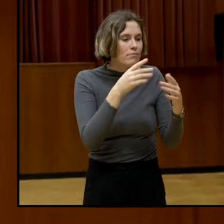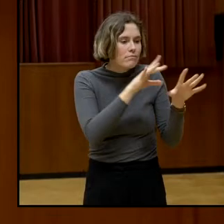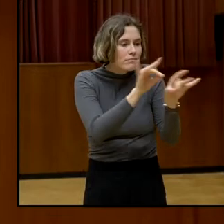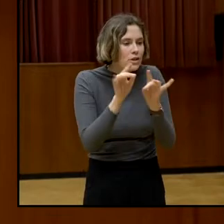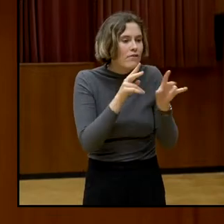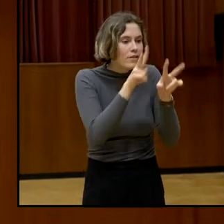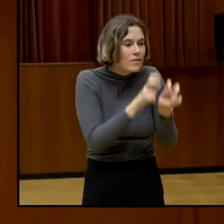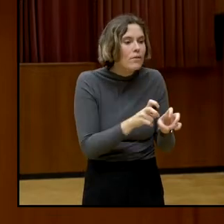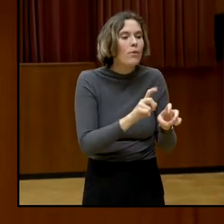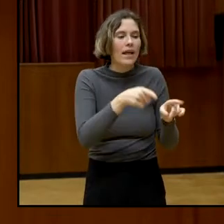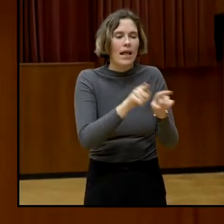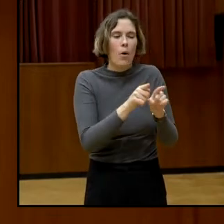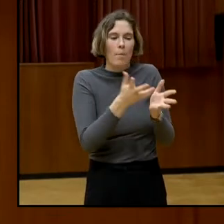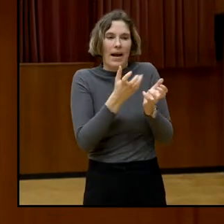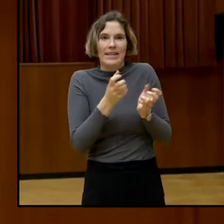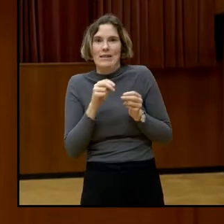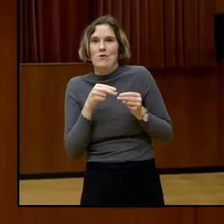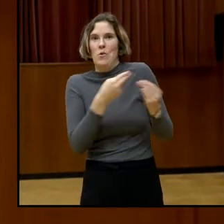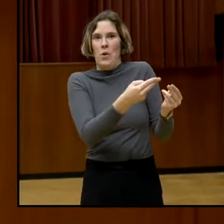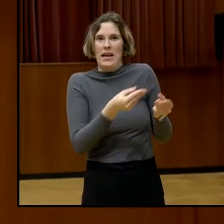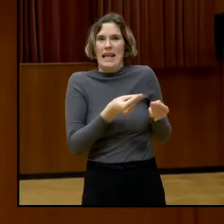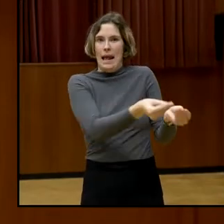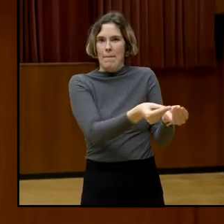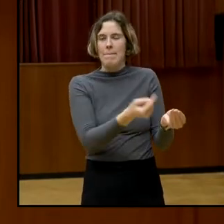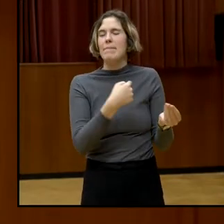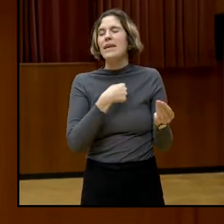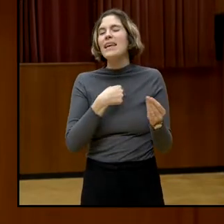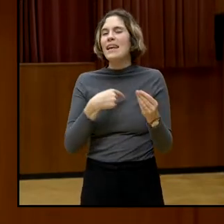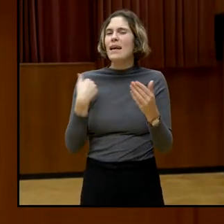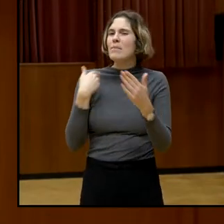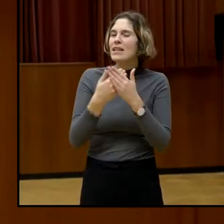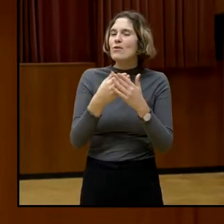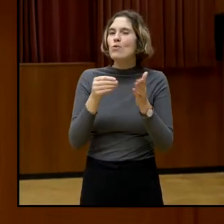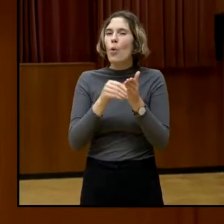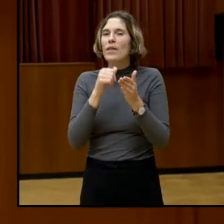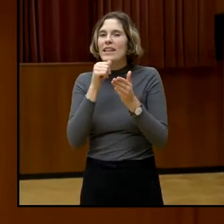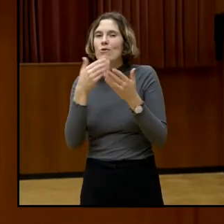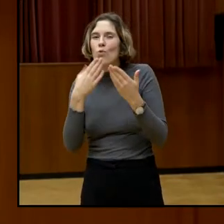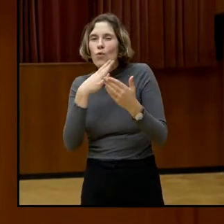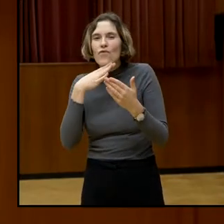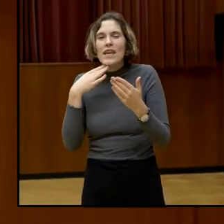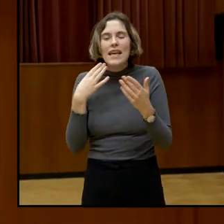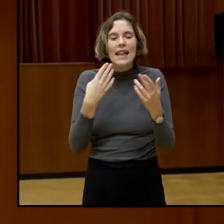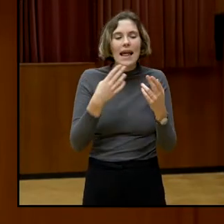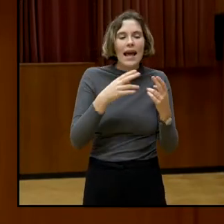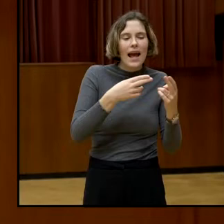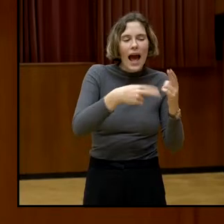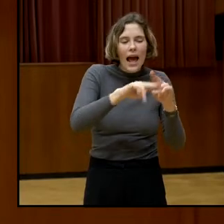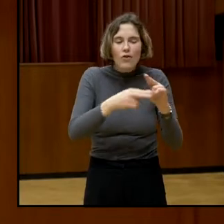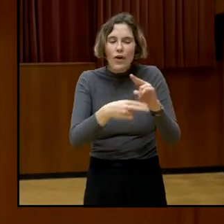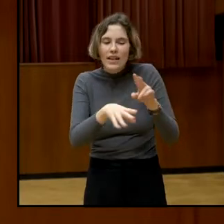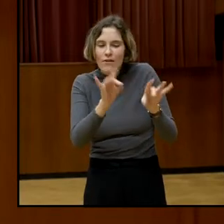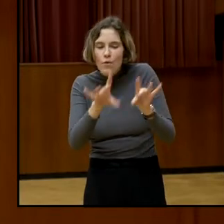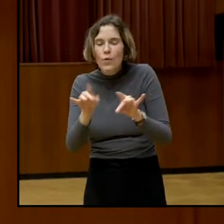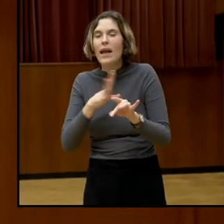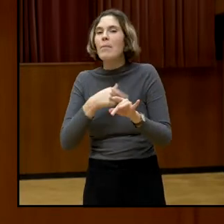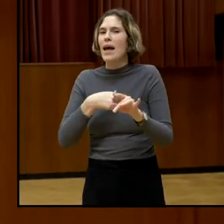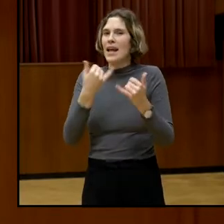nicht so viele Antworten, aber ich bin auf jeden Fall auf der Suche und es hat mich nochmal angesprochen, weiterhin auf der zu bleiben und die zu betreiben. Danke.